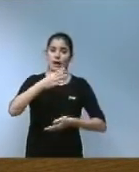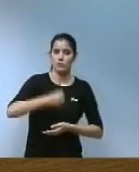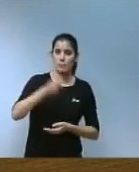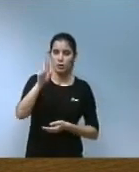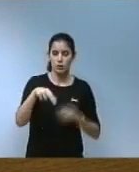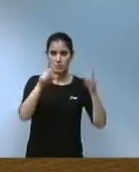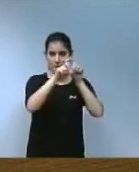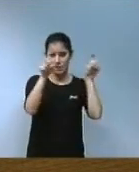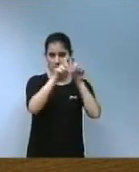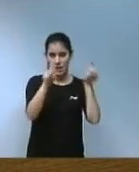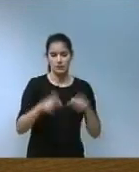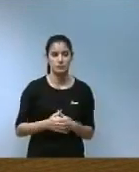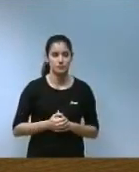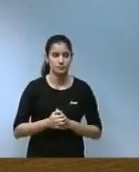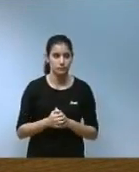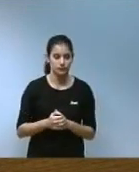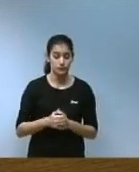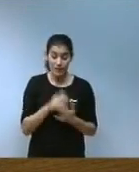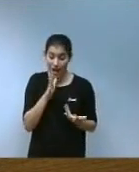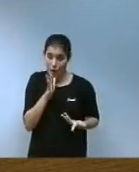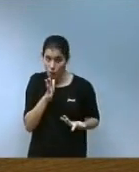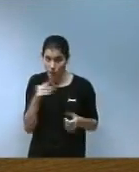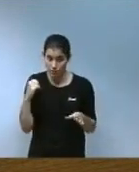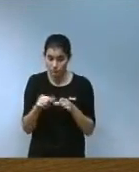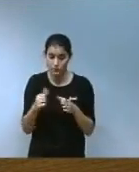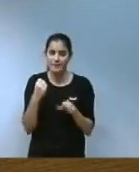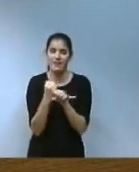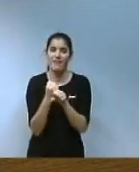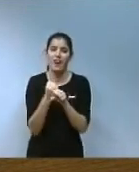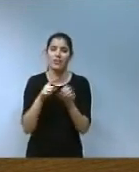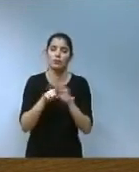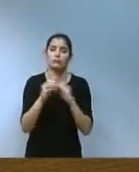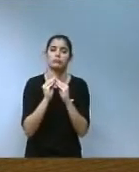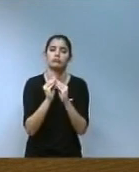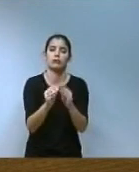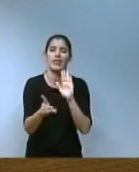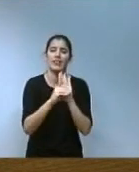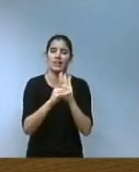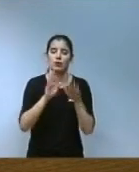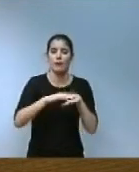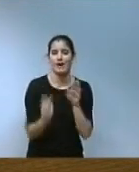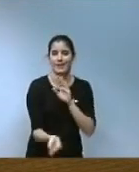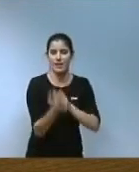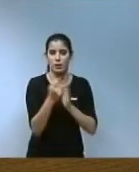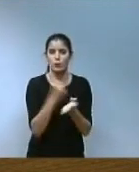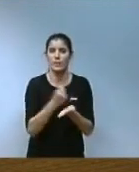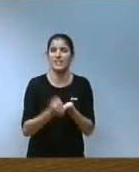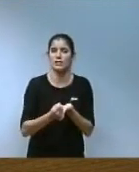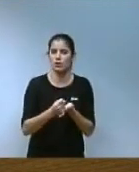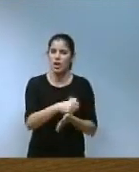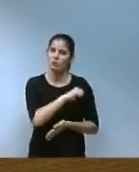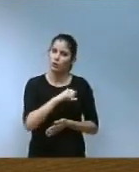entitats a constituir. A hores d'ara estem treballant en la elaboració d'un decret per a la creació del registre autonòmic d